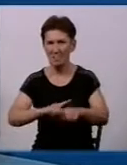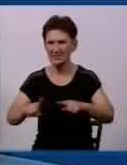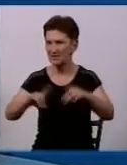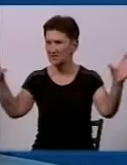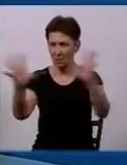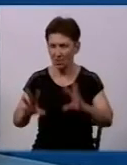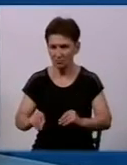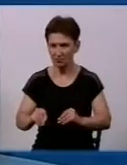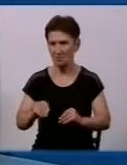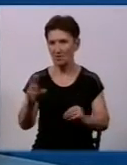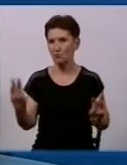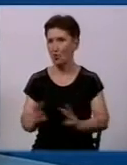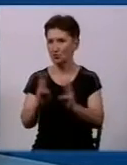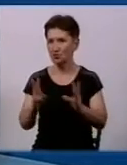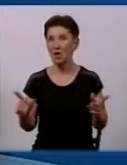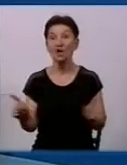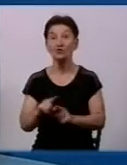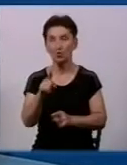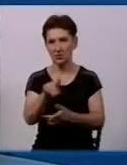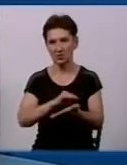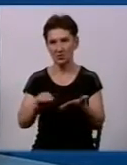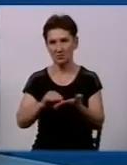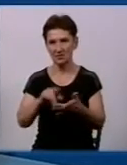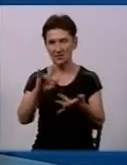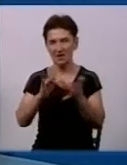теж не було. Ось що Тетяна написала у Фейсбук.